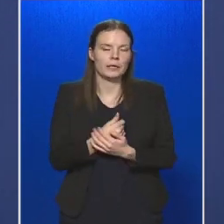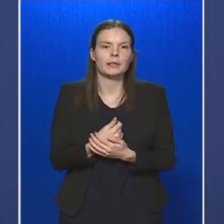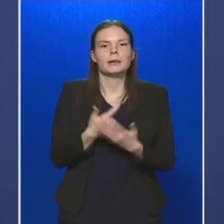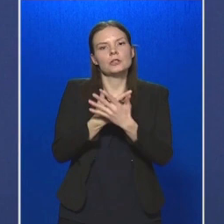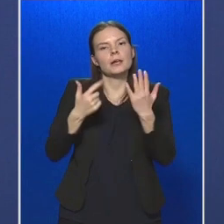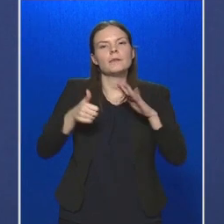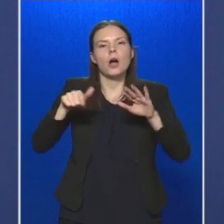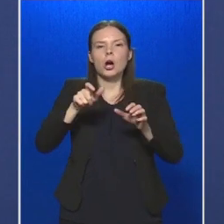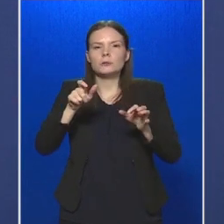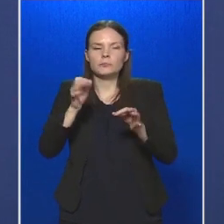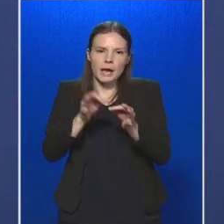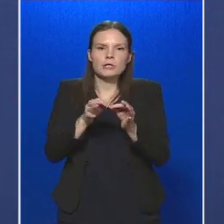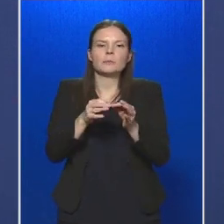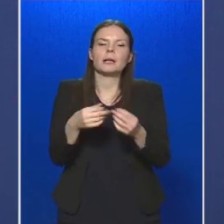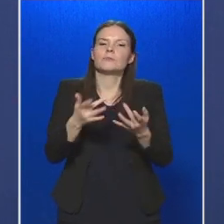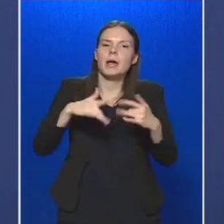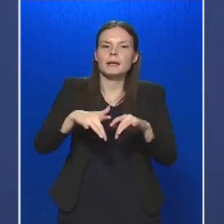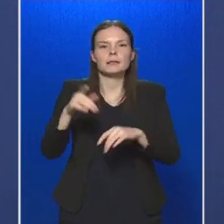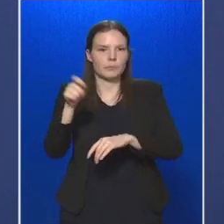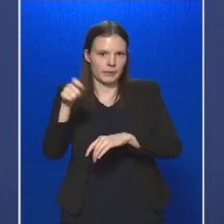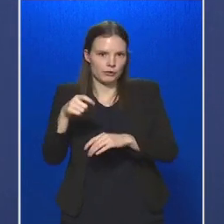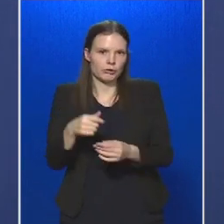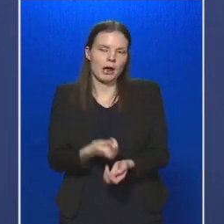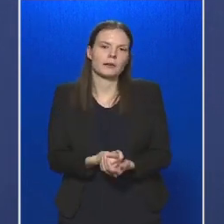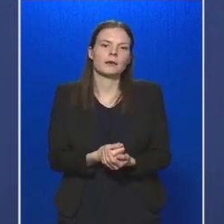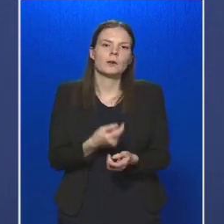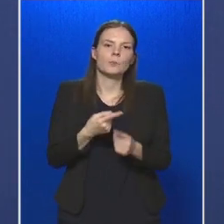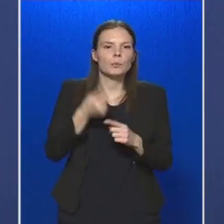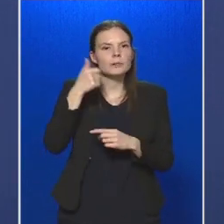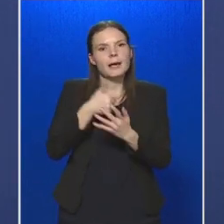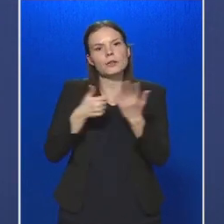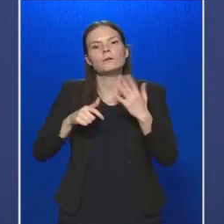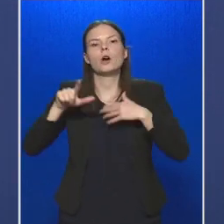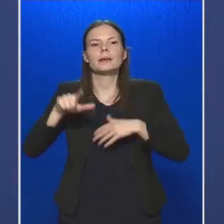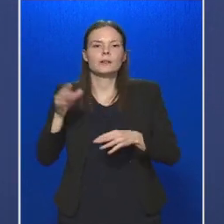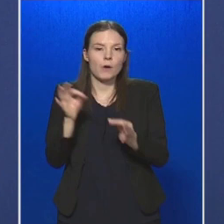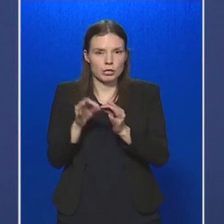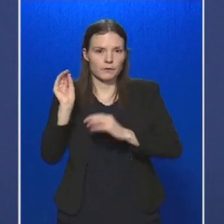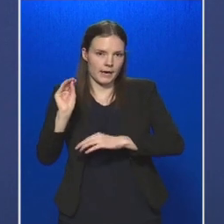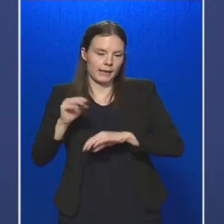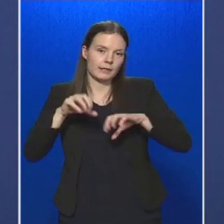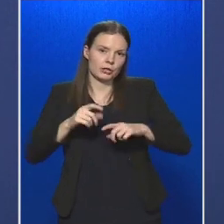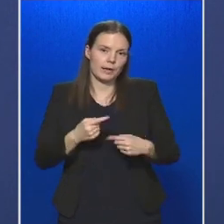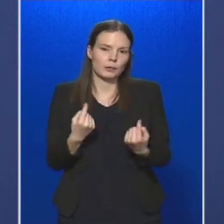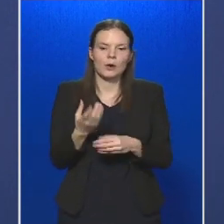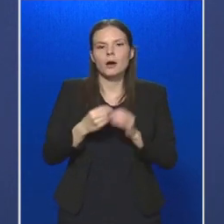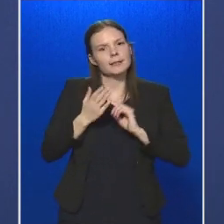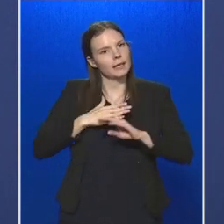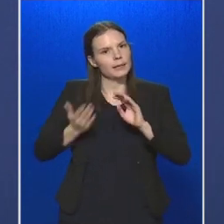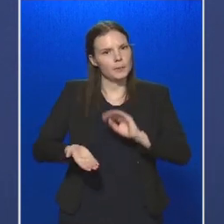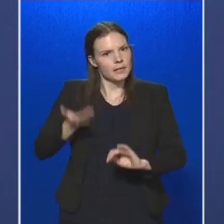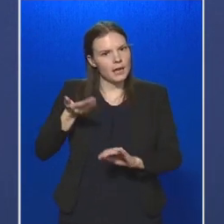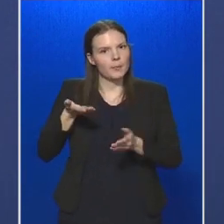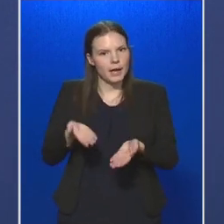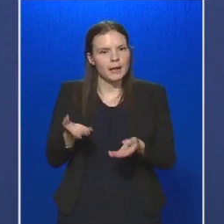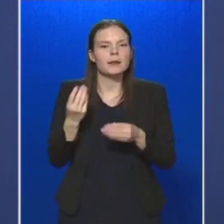76 esetben helyszínbírságot szabtunk ki, és 162 esetben feljelentést tettünk. Azért szeretném ezt kiemelni, mert